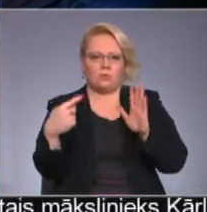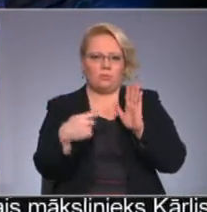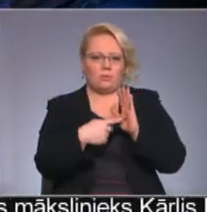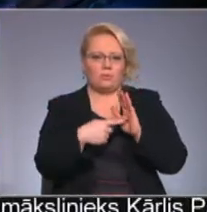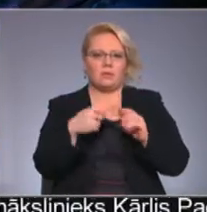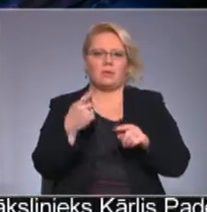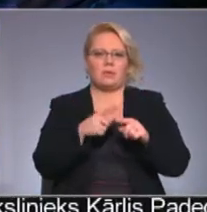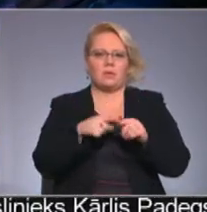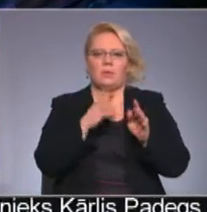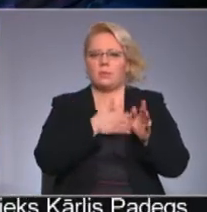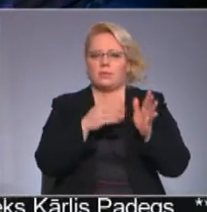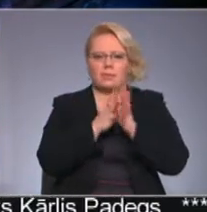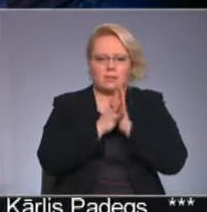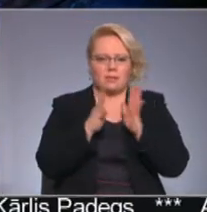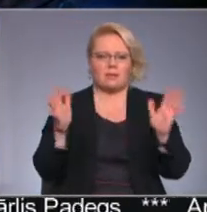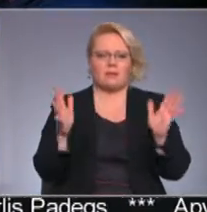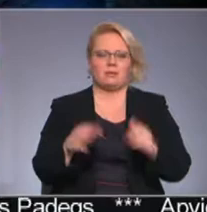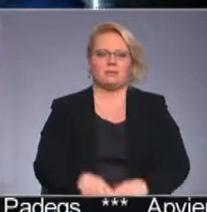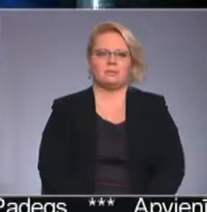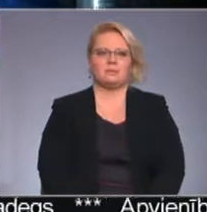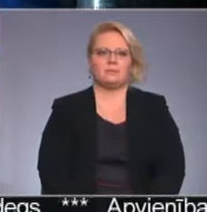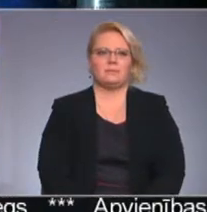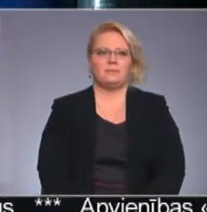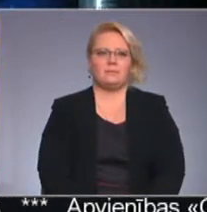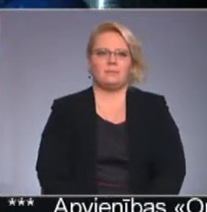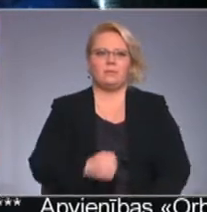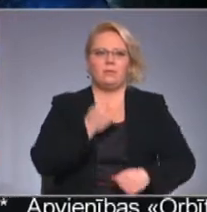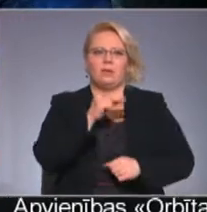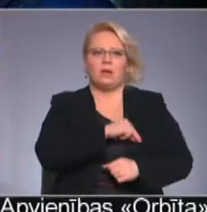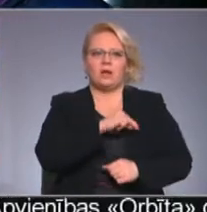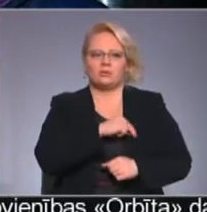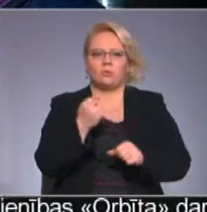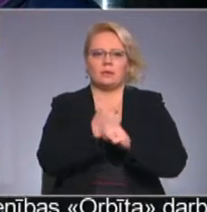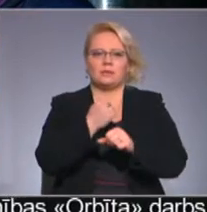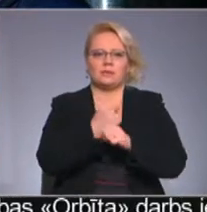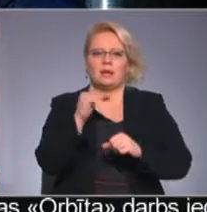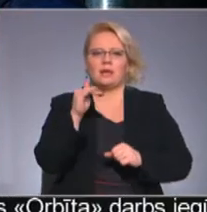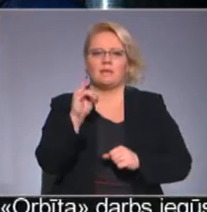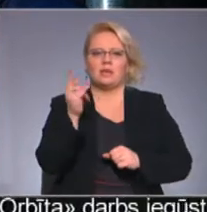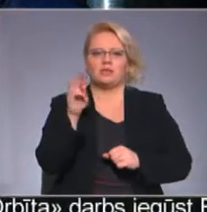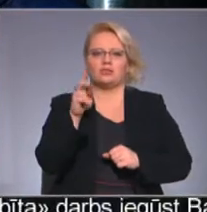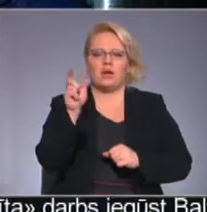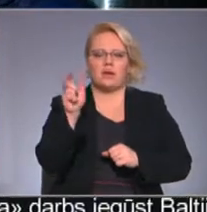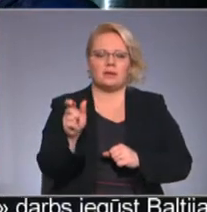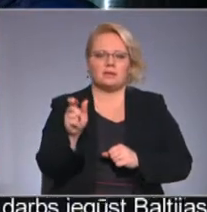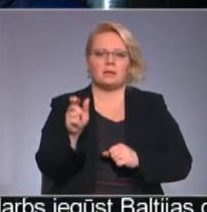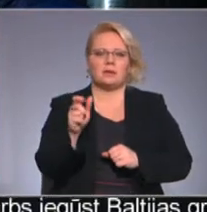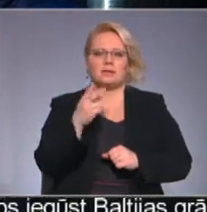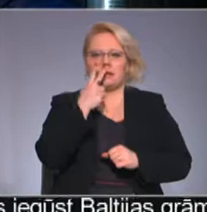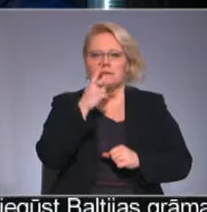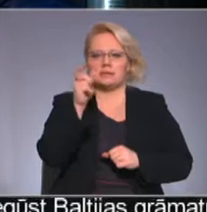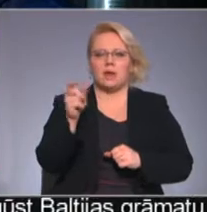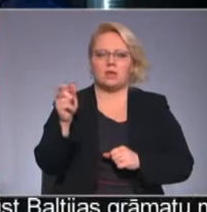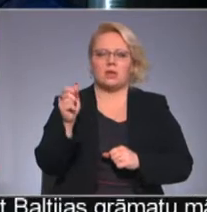Ļoti liela šī dažādība. Un ja es lūku, drākstot to, ko izdarīja Miķels Fischers, cik ļoti skatītēm ar